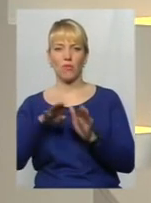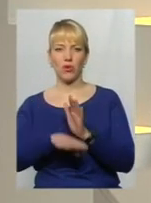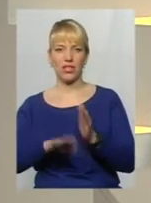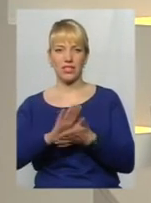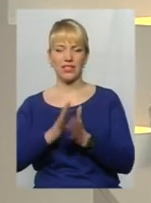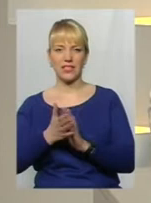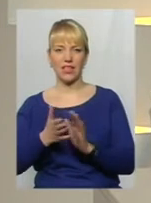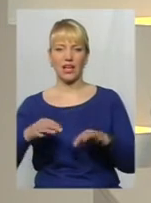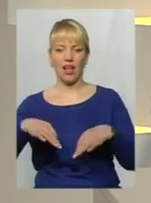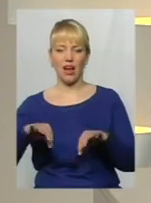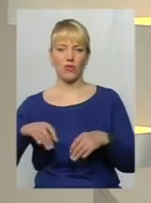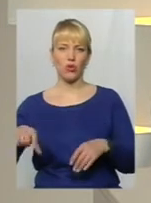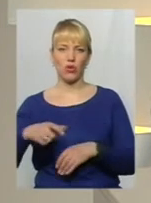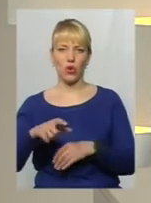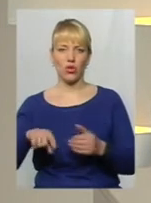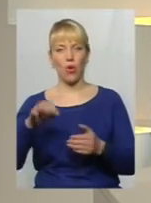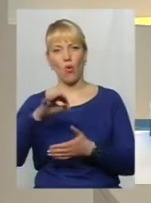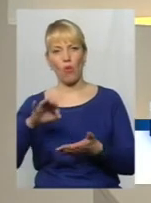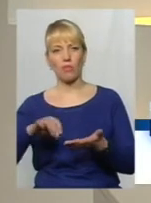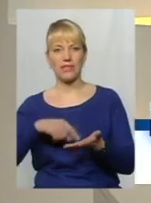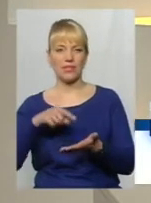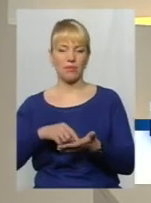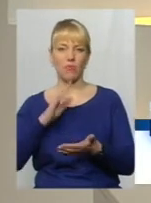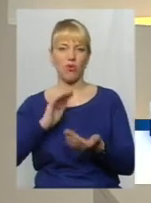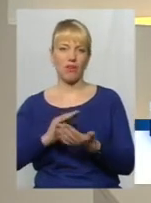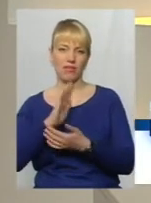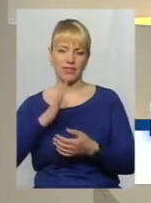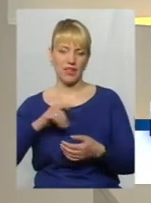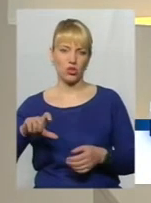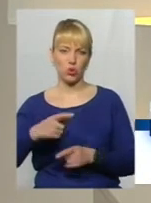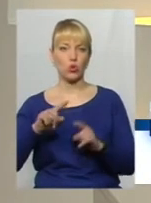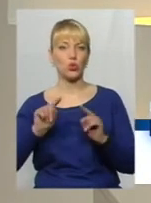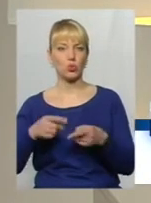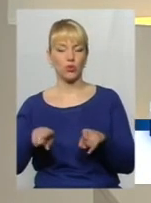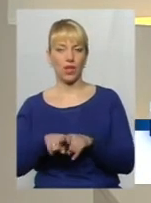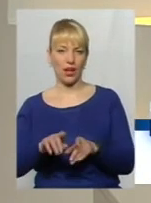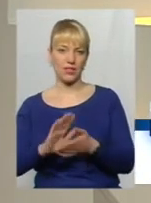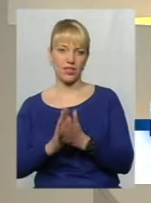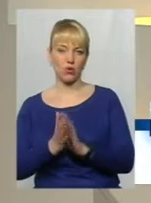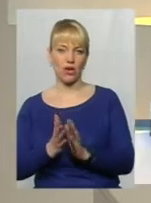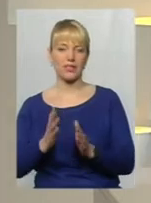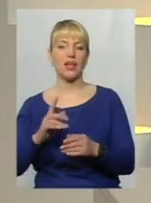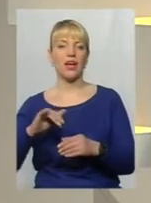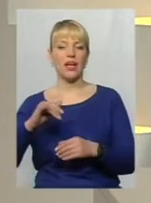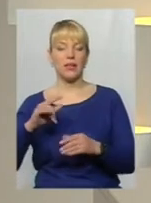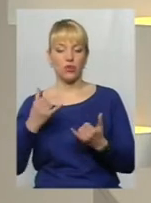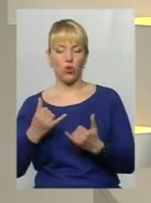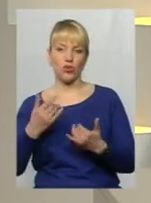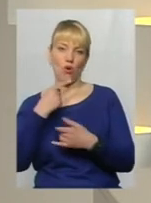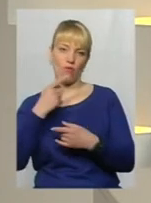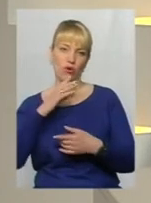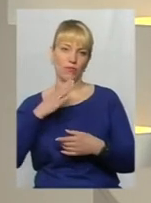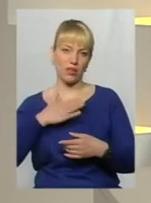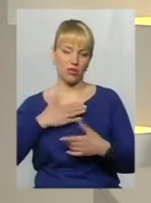стану автодоріг області та міста. Про якість наших доріг та чому така ситуація сталася, говоримо сьогодні у цій студії. І у